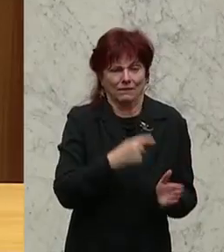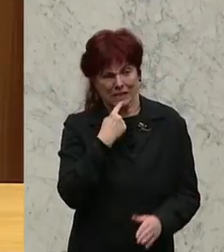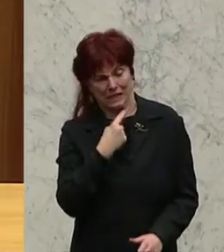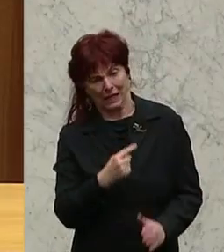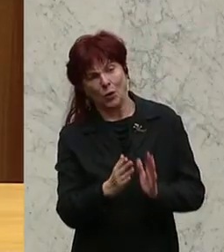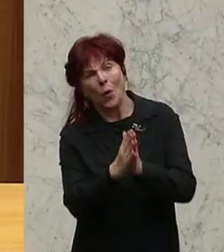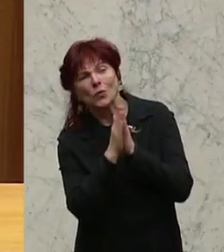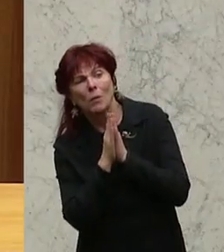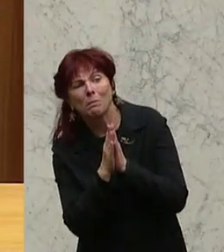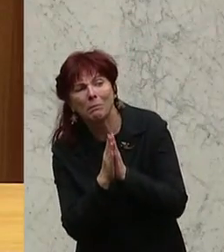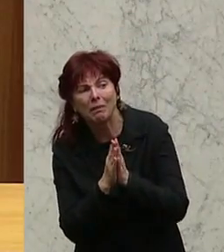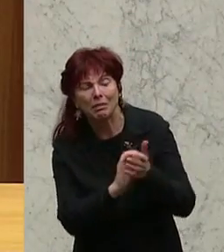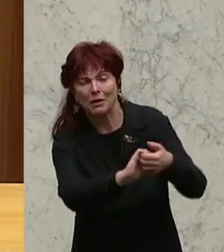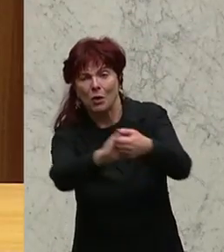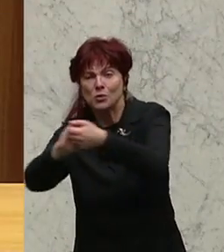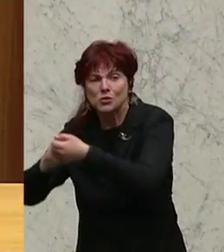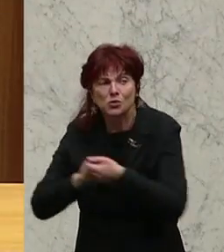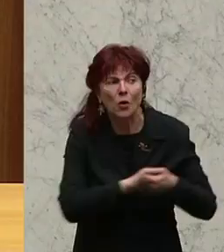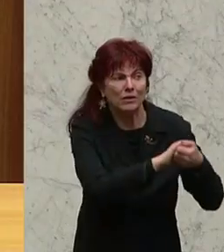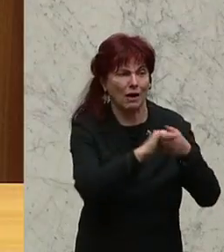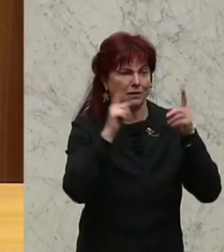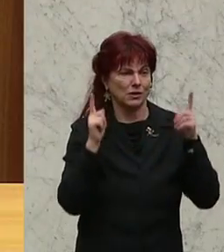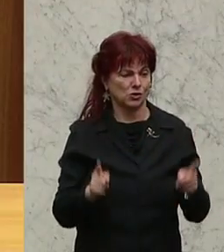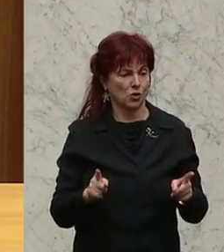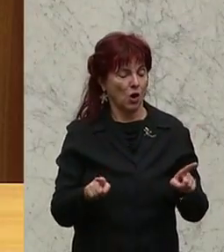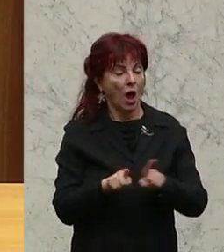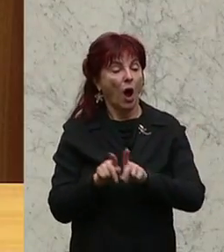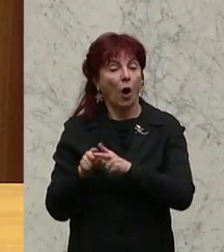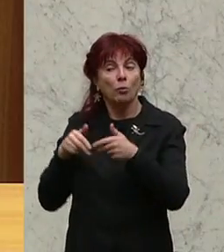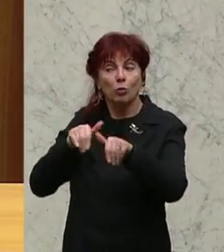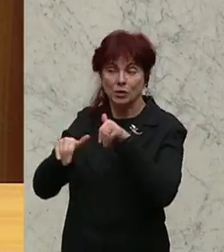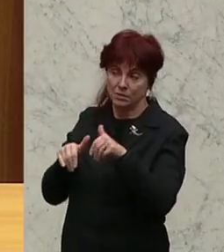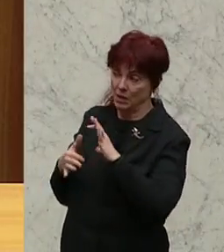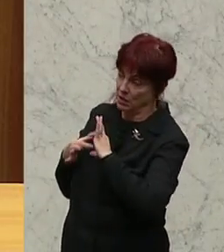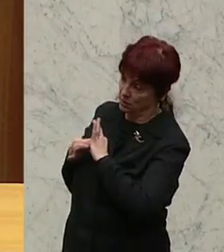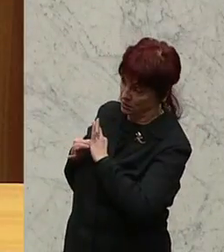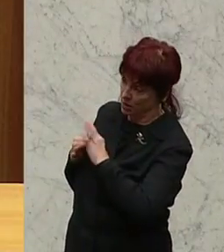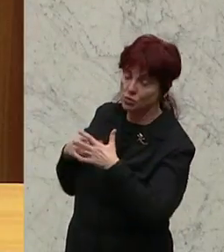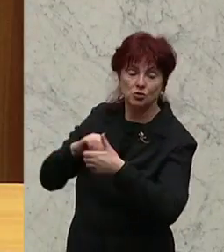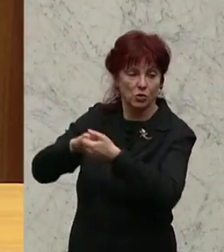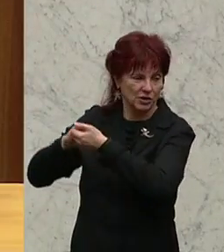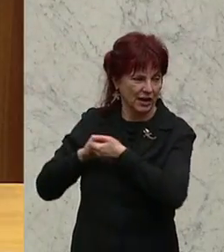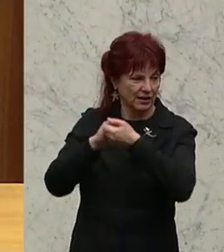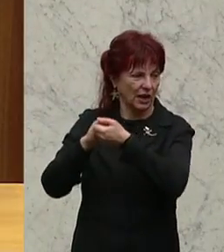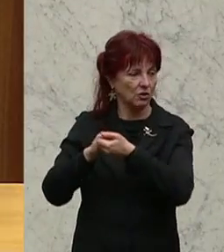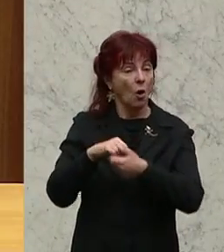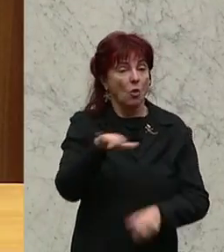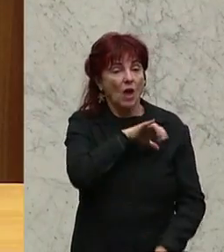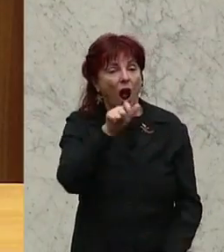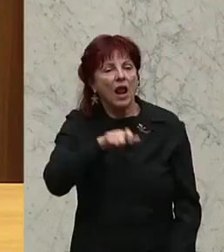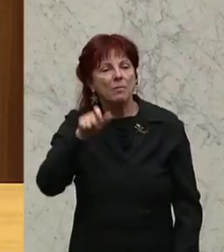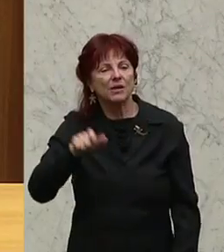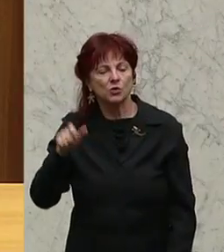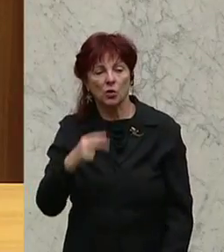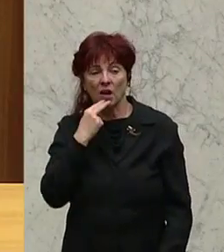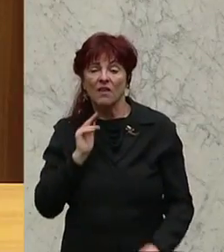Solidaritätsaktion hier der Kolleginnen und Kollegen auch mit unserem Bundesminister und eigentlich auch mit all jenen, die jetzt